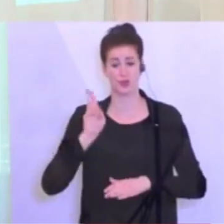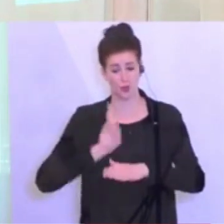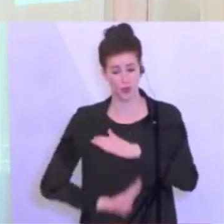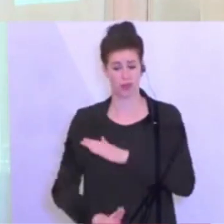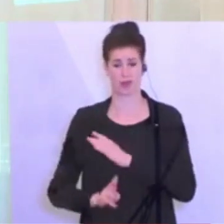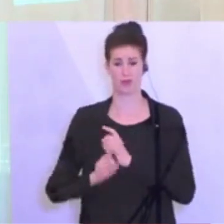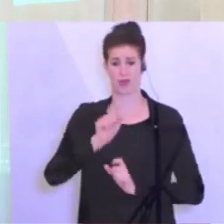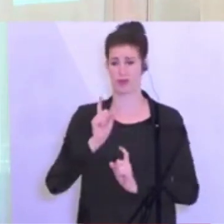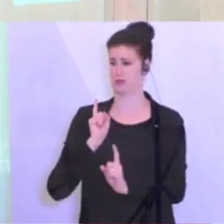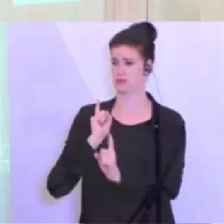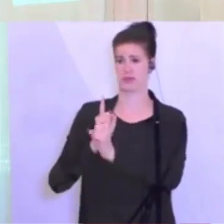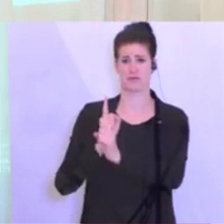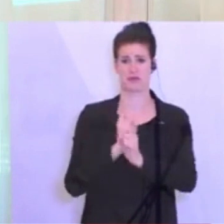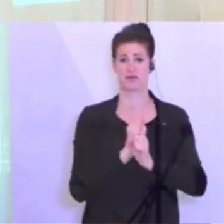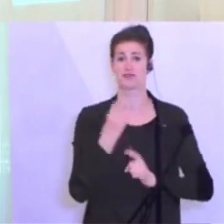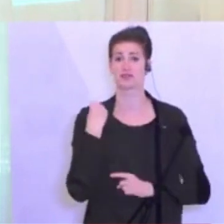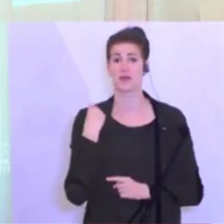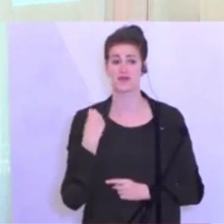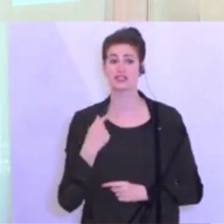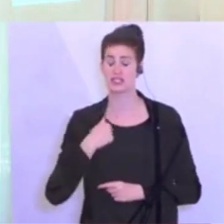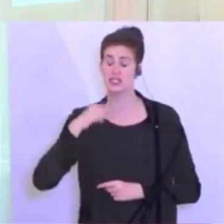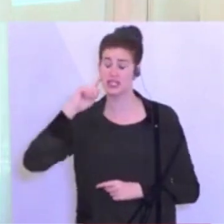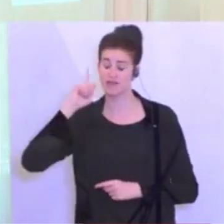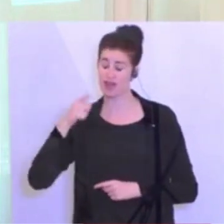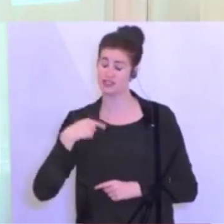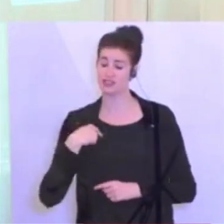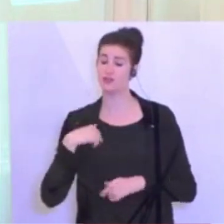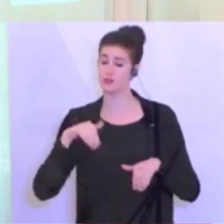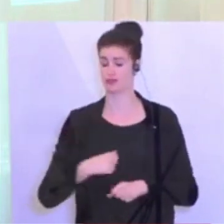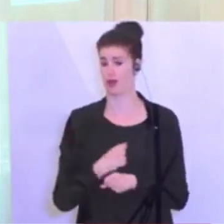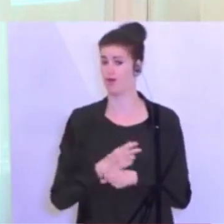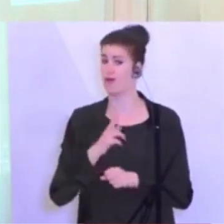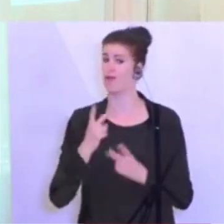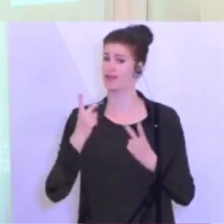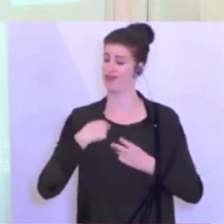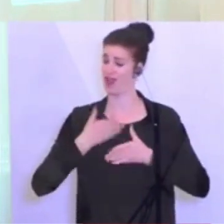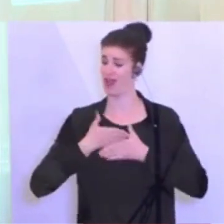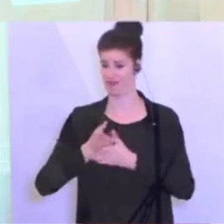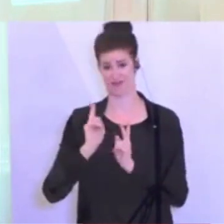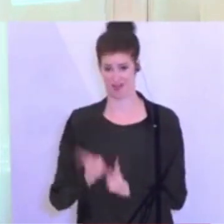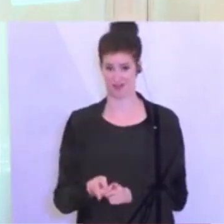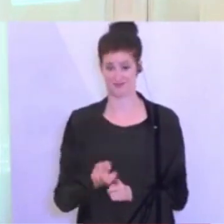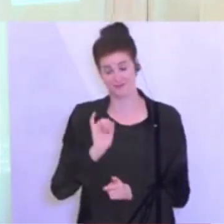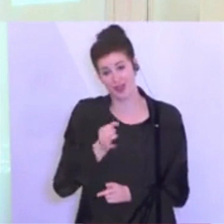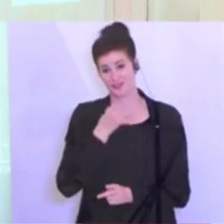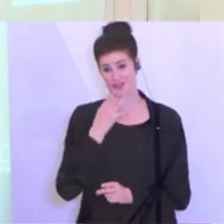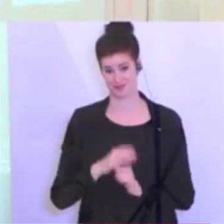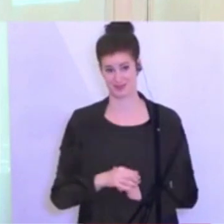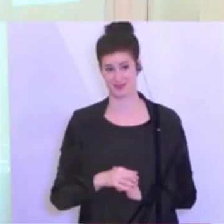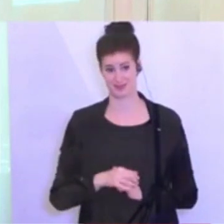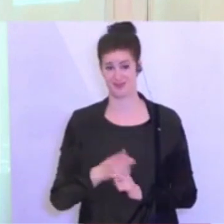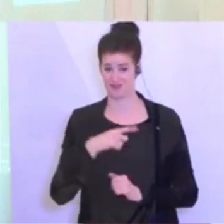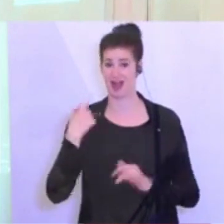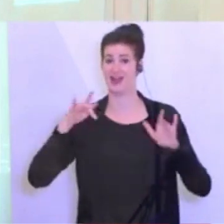das dennoch, weil ich weiß, dass ich ein Teil der Lösung bin, weil ich mitmachen will, weil ich eine Mitverantwortung habe, dass sich diese